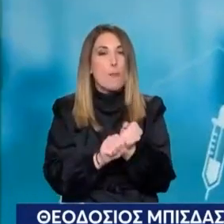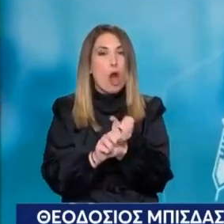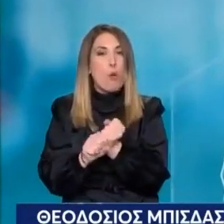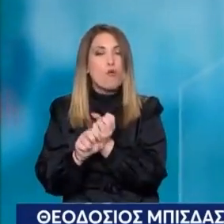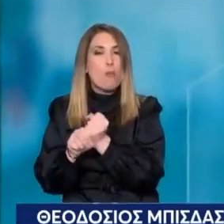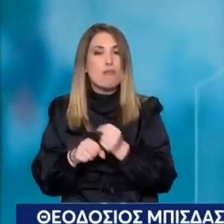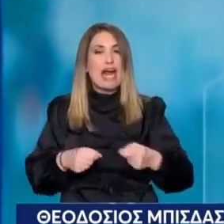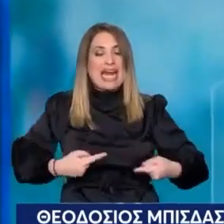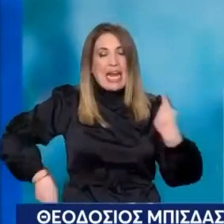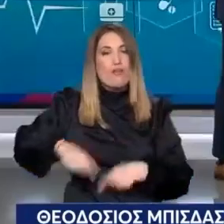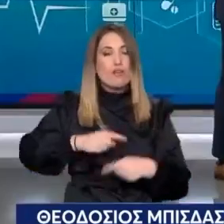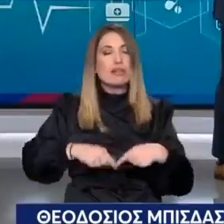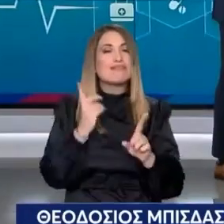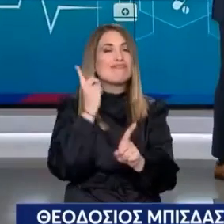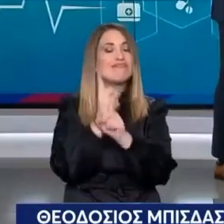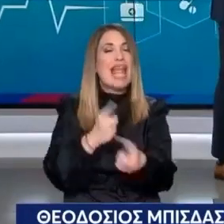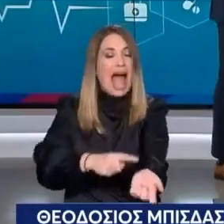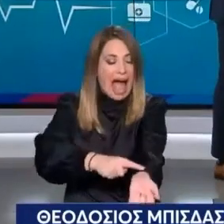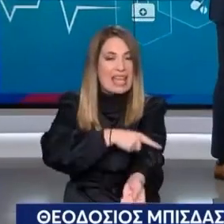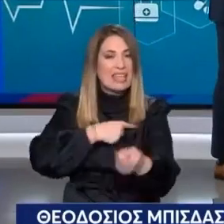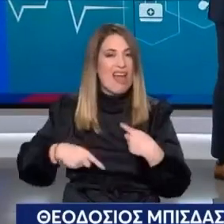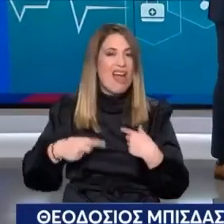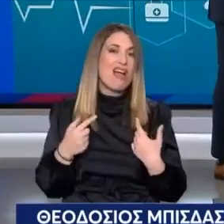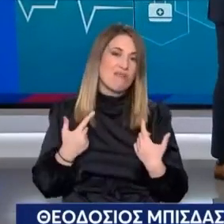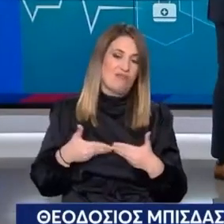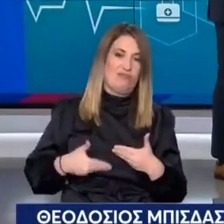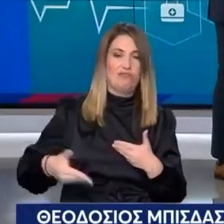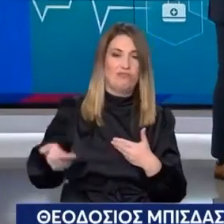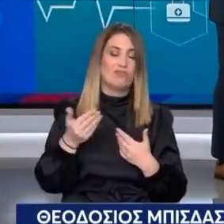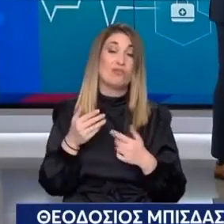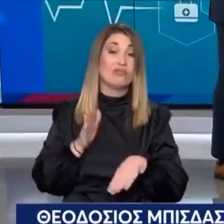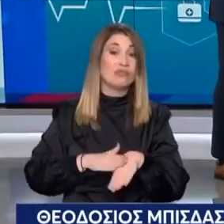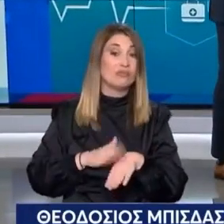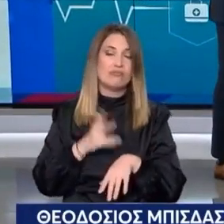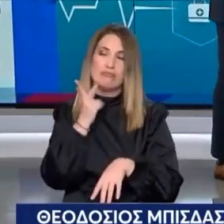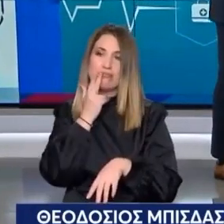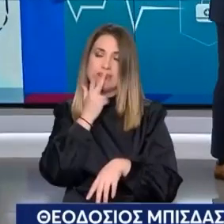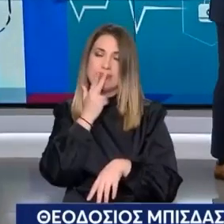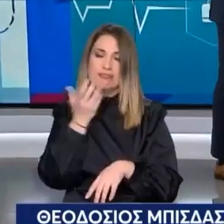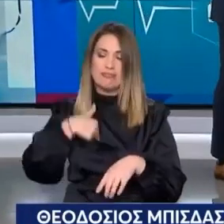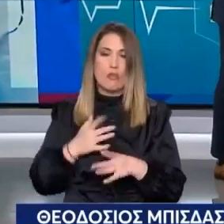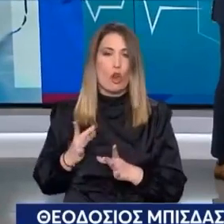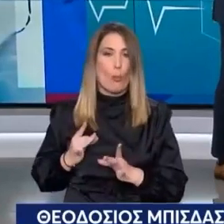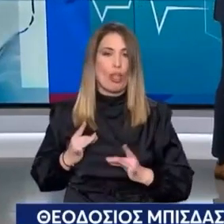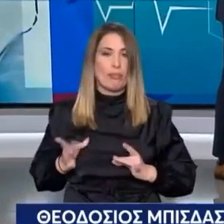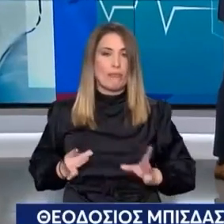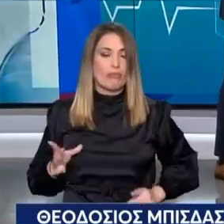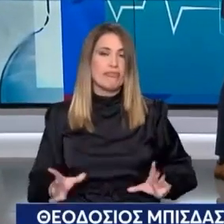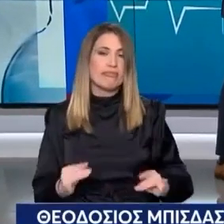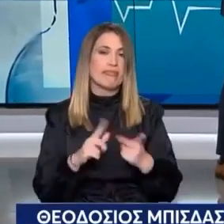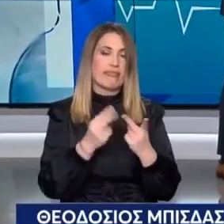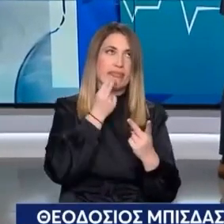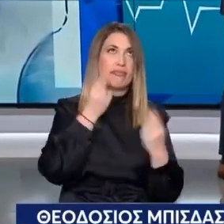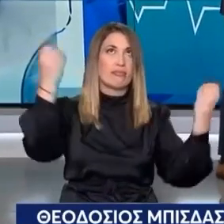όπως γνωρίζετε Οι αγγειακές παθήσεις θα κυριαρχήσουν Τα επόμενα χρόνια Λόγω του καπνίσματος Λόγω του ότι είμαστε υπέρβαροι περισσότεροι Το η